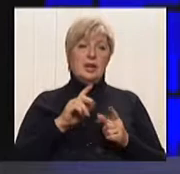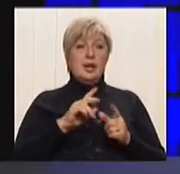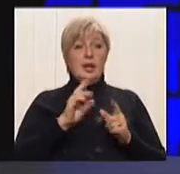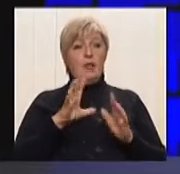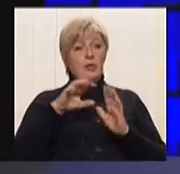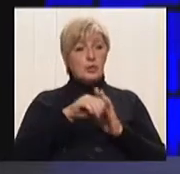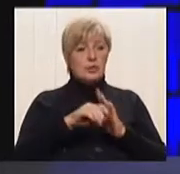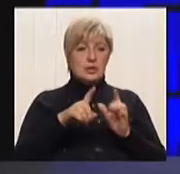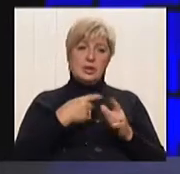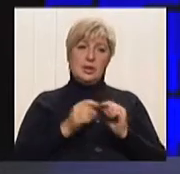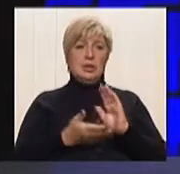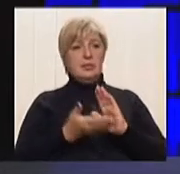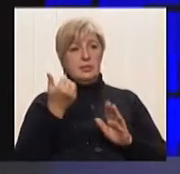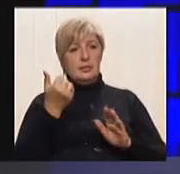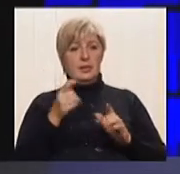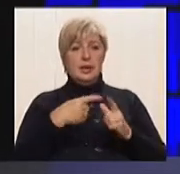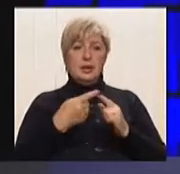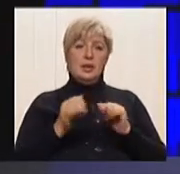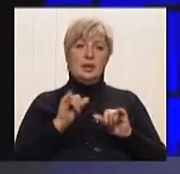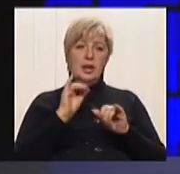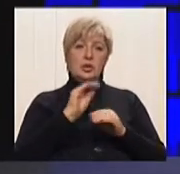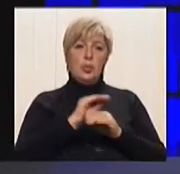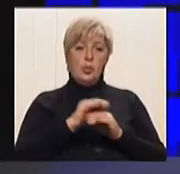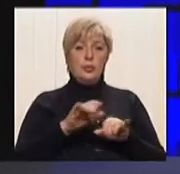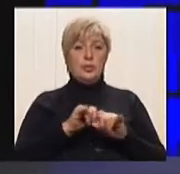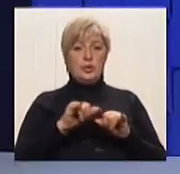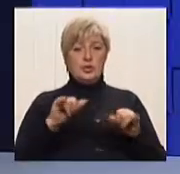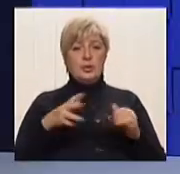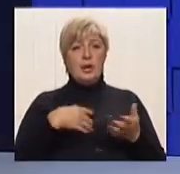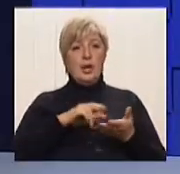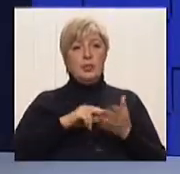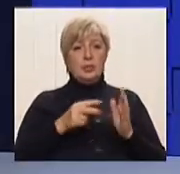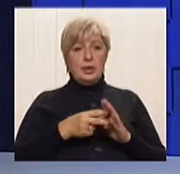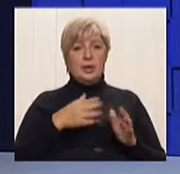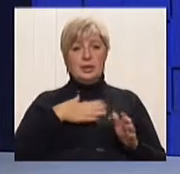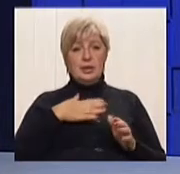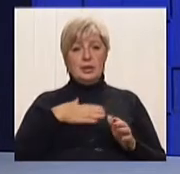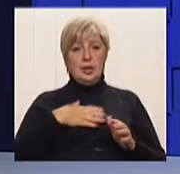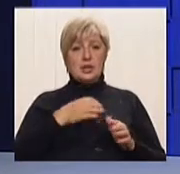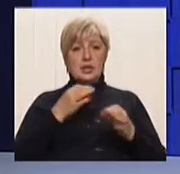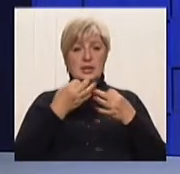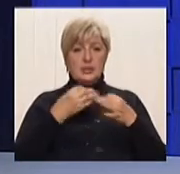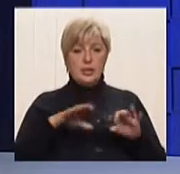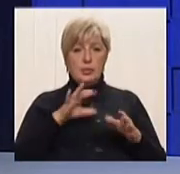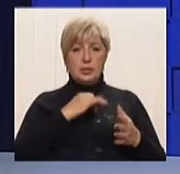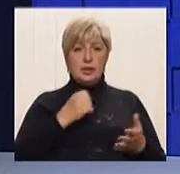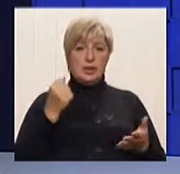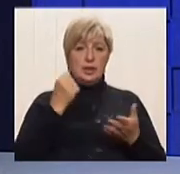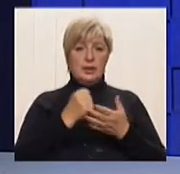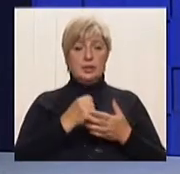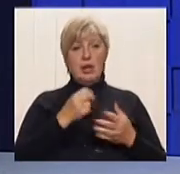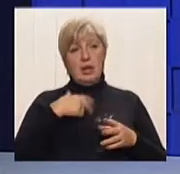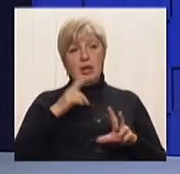забирати, або доповнювати, розширювати? В плані наших свобод і гарантій, я вважаю, в нас хороша